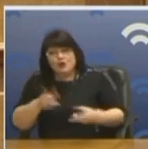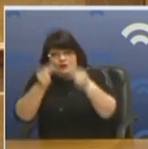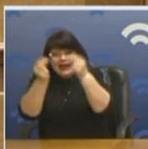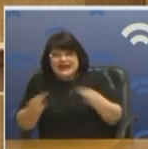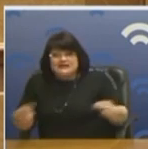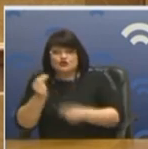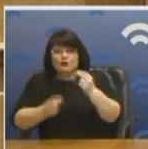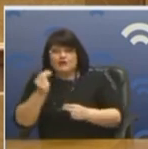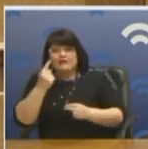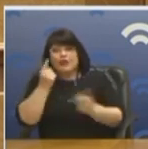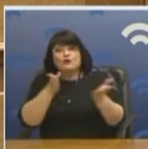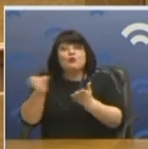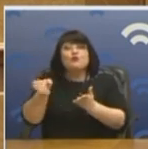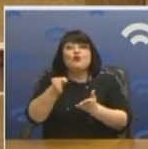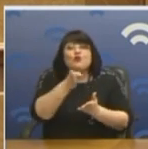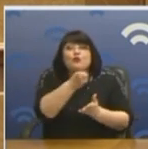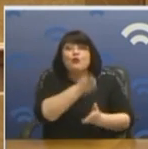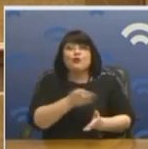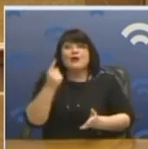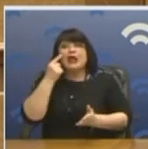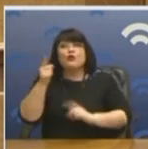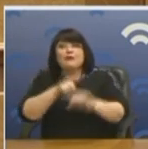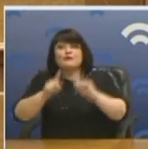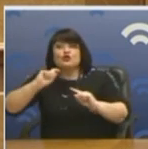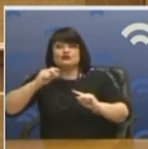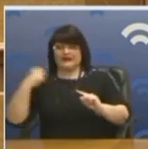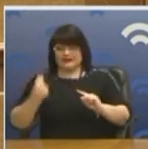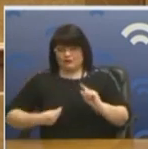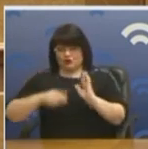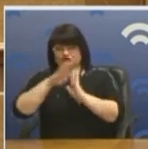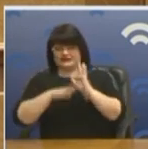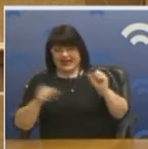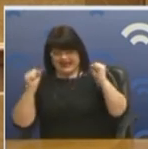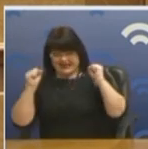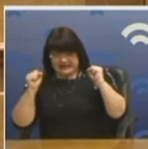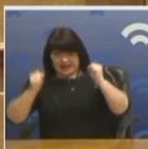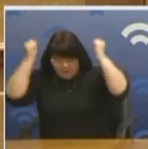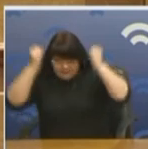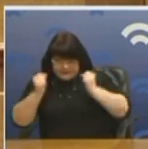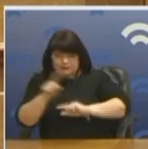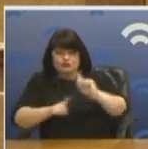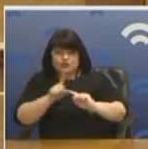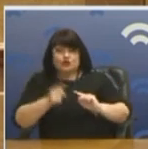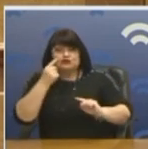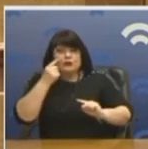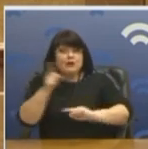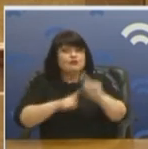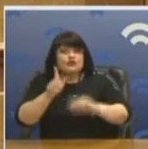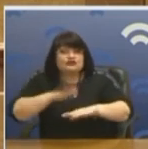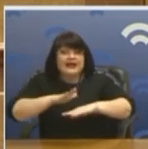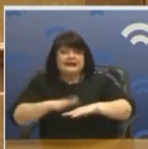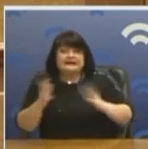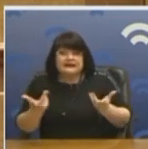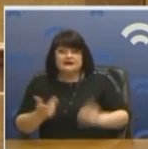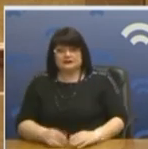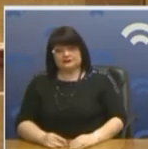Το θέμα είναι να βρούμε ποιος κατέστρεψε τη Δημόσια Υγεία και φτάσαμε στο σημείο να τρέχουμε και να μην φτάνουμε πίσω από το πρόβλημα. Ποιος την κατέστρεψε. Το